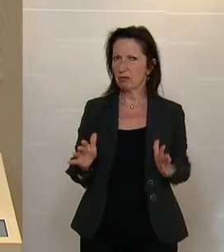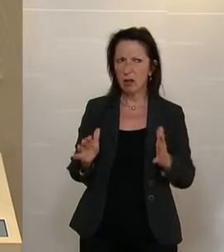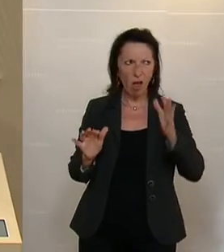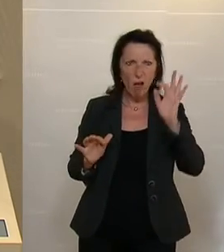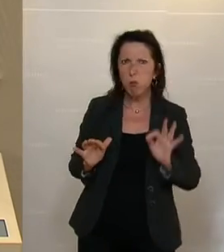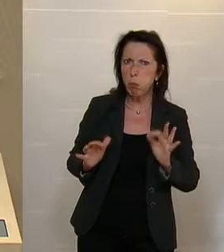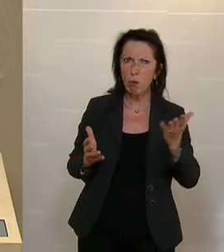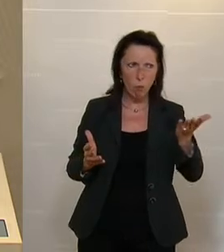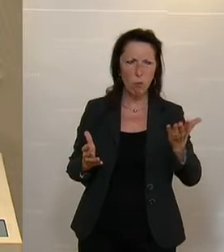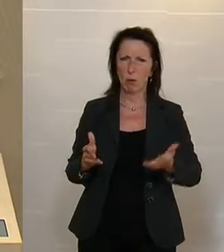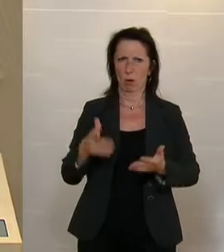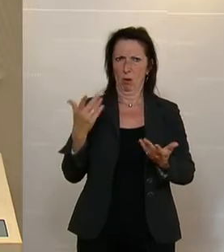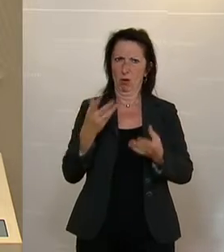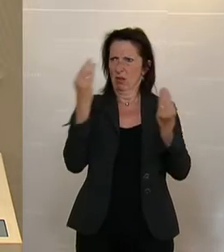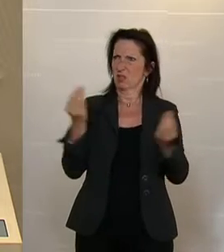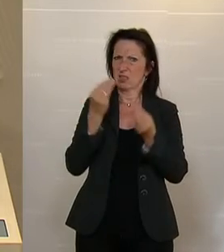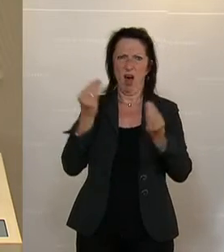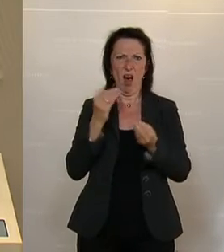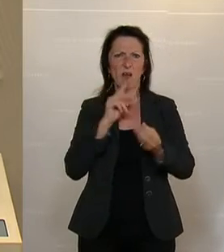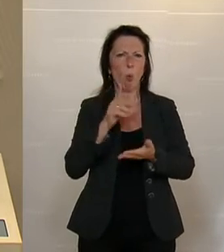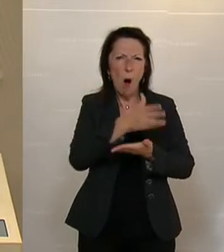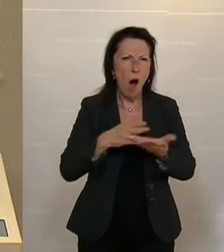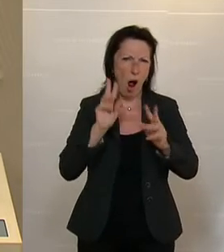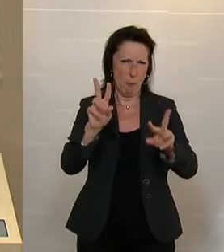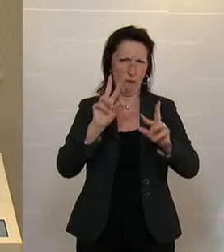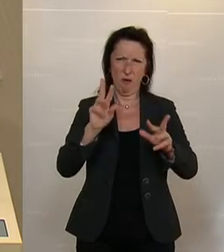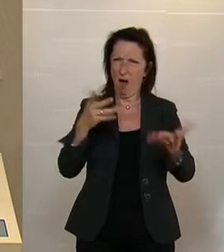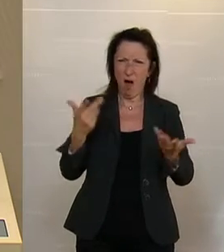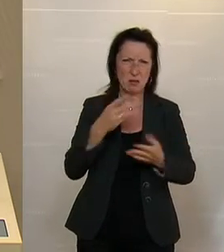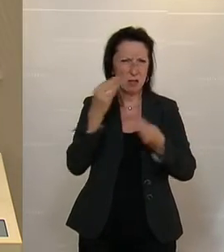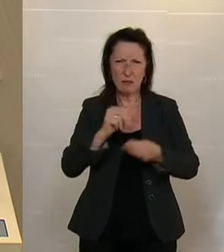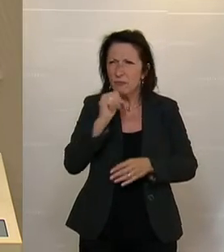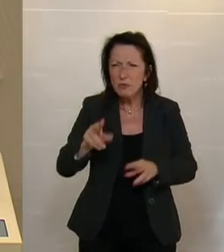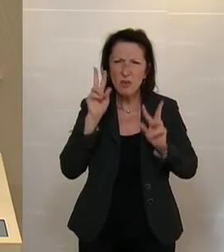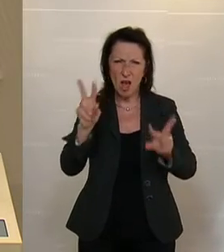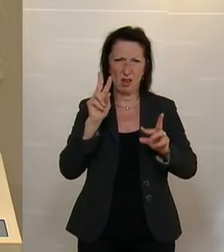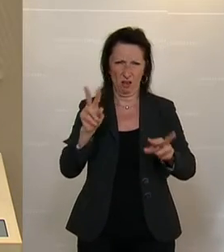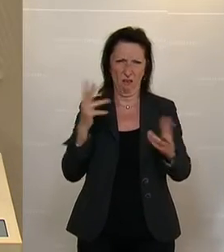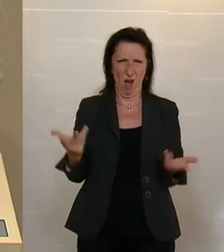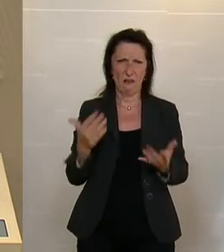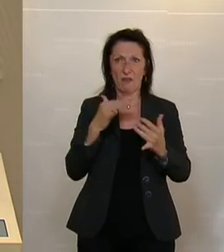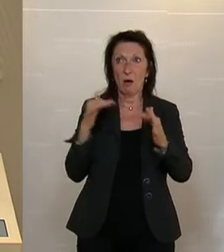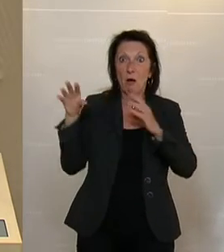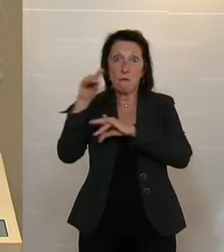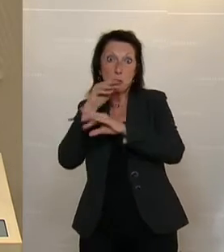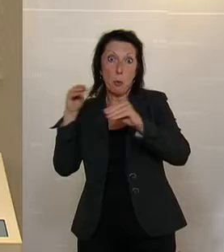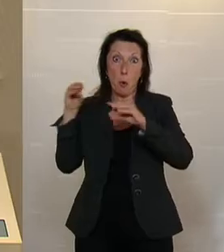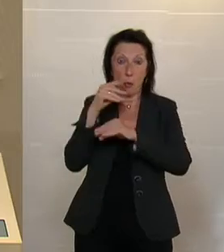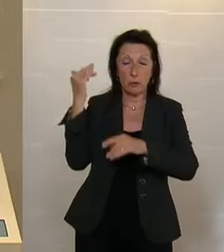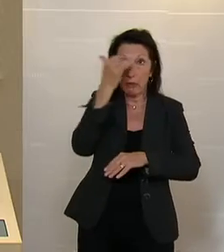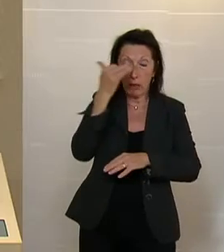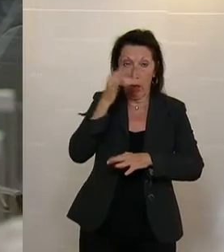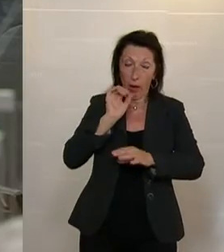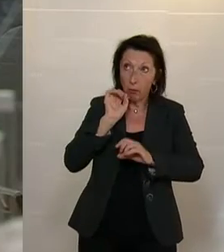Freiheitlichen, die mit Halbbarheiten, Unwahrheiten und irgendwelchen Impfverschwörungen hantieren. Bitte wirklich herz doch damit auf. Es geht um die Gesundheit der Menschen.